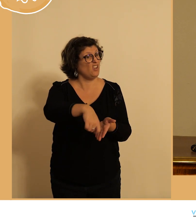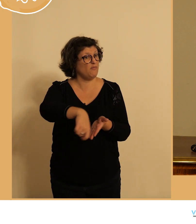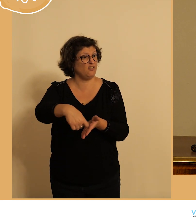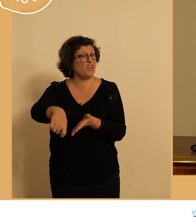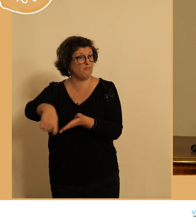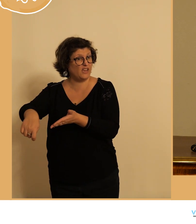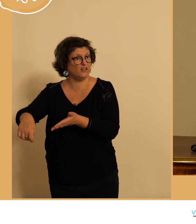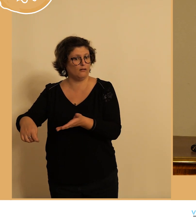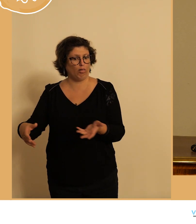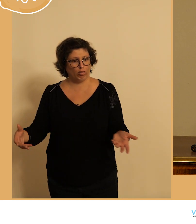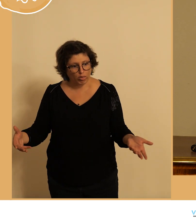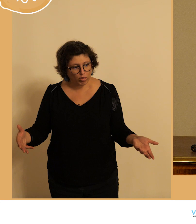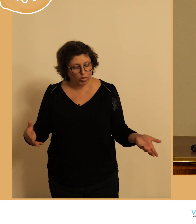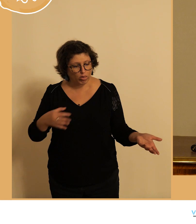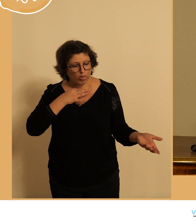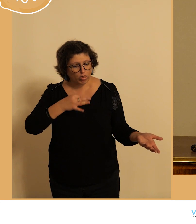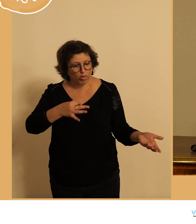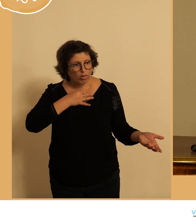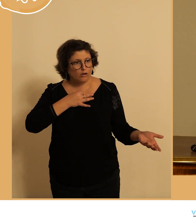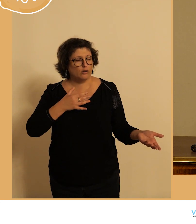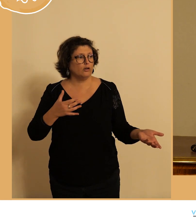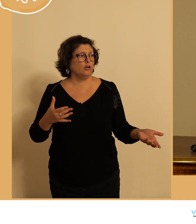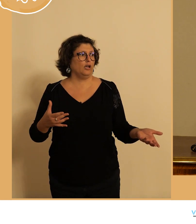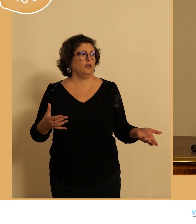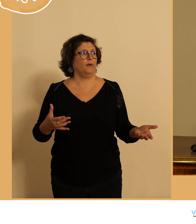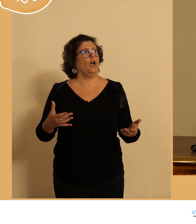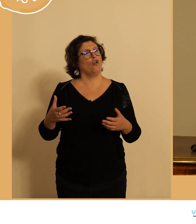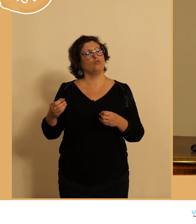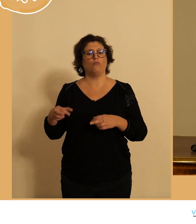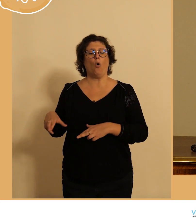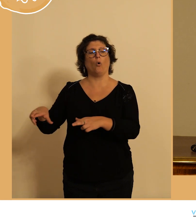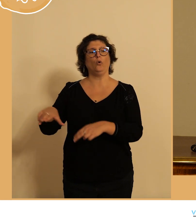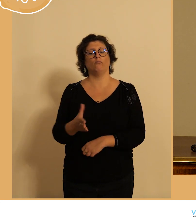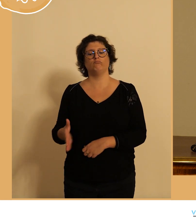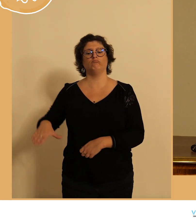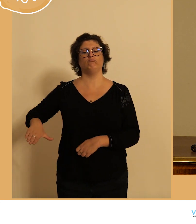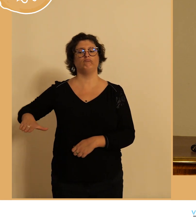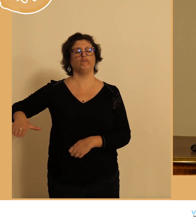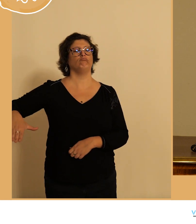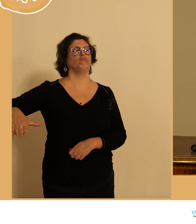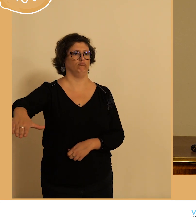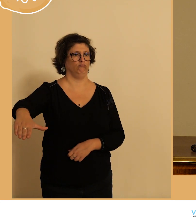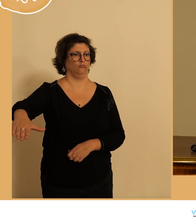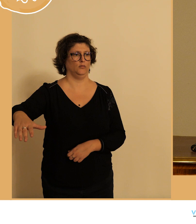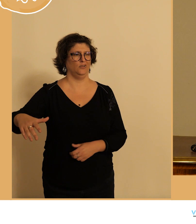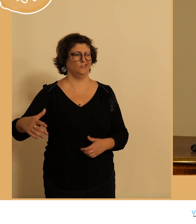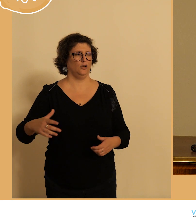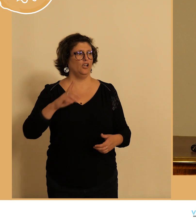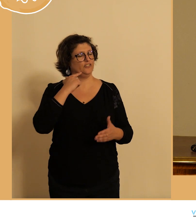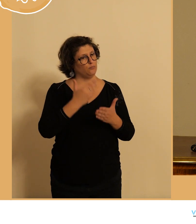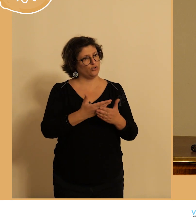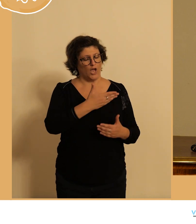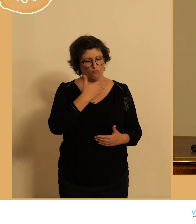Tours et qui prennent nos rues pour se stationner et je pense qu'effectivement il faudrait que le service vélo